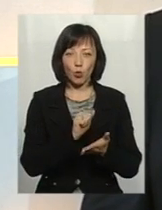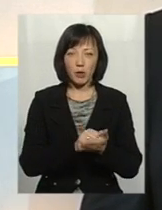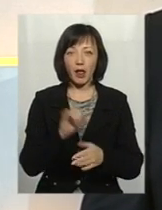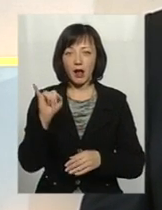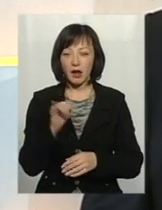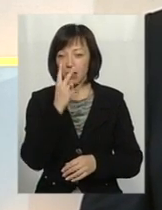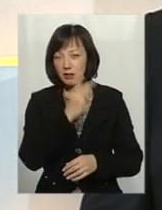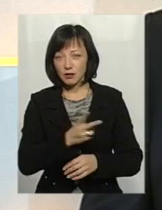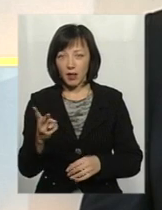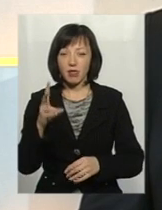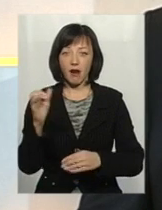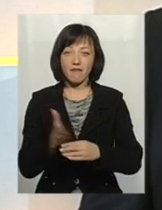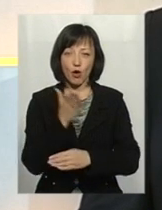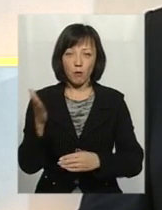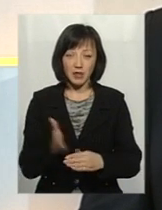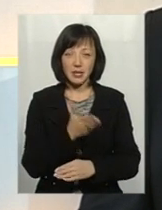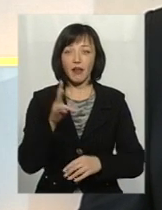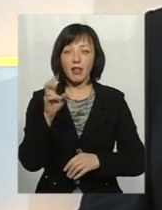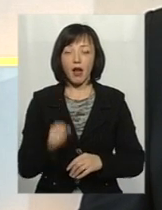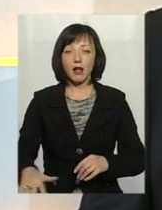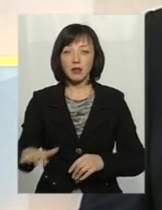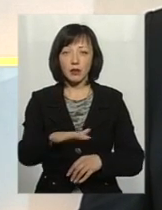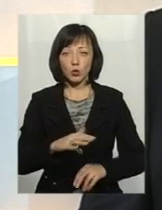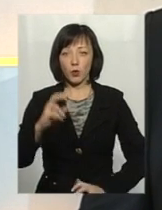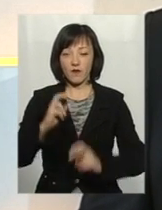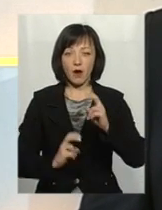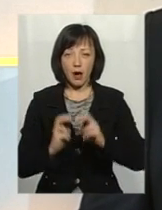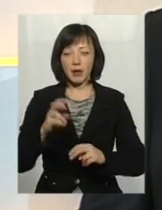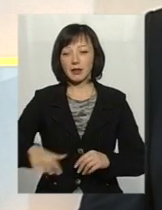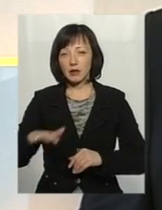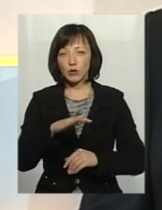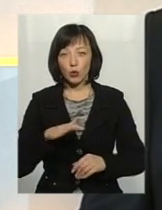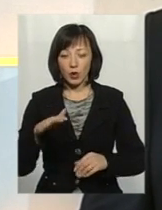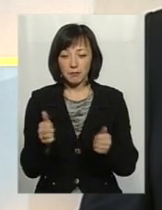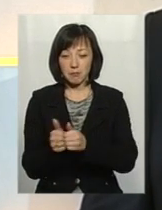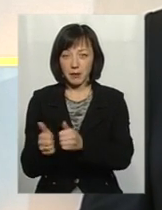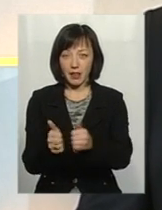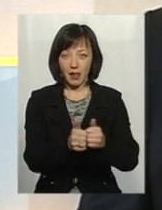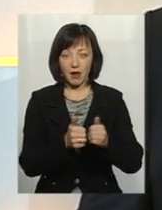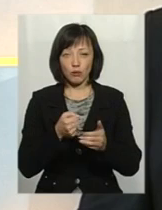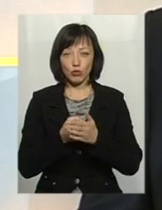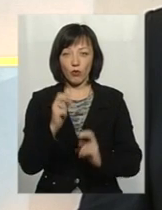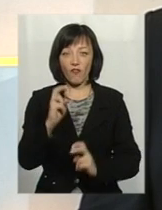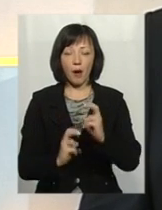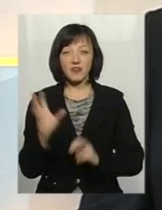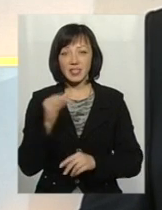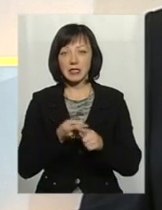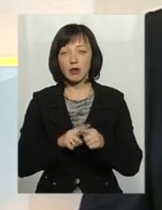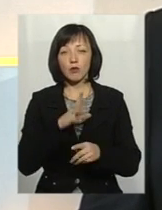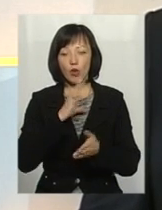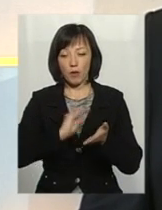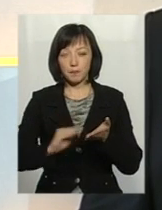візуально на виробництві, на території прилеглій до фабрики, і все це було